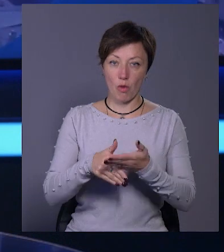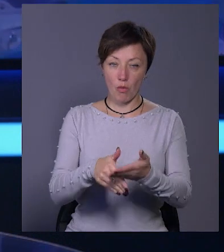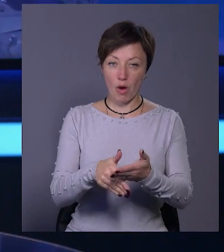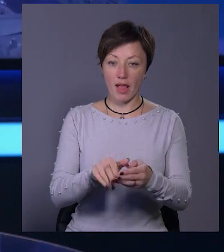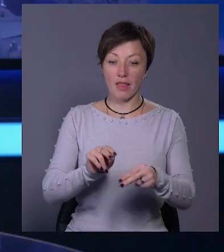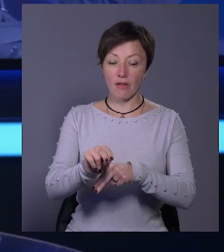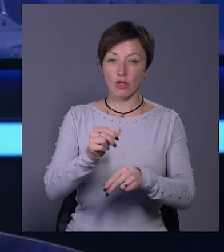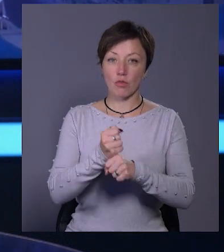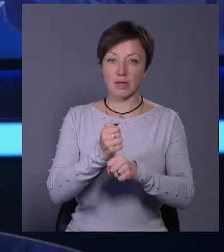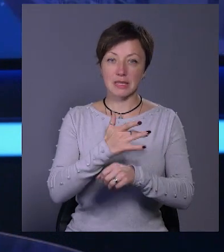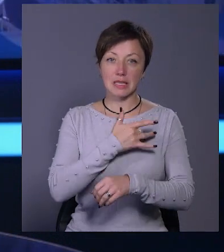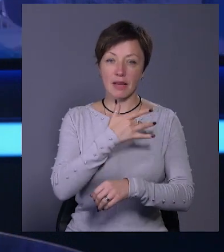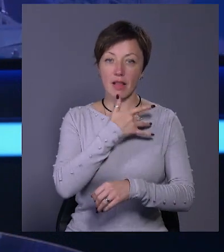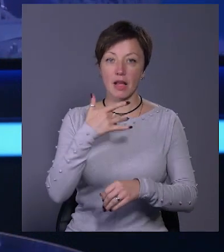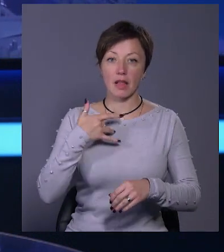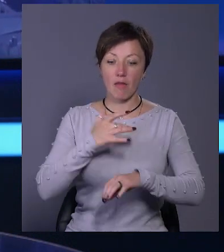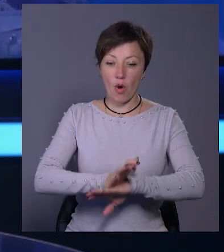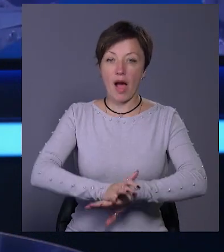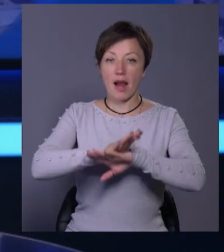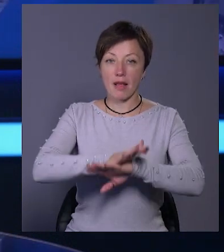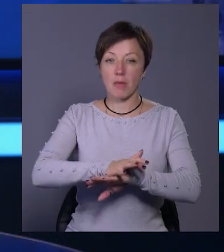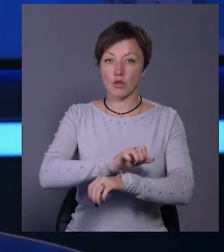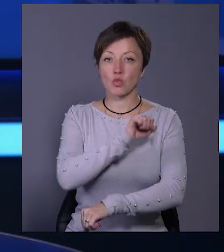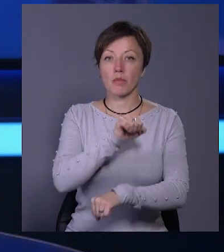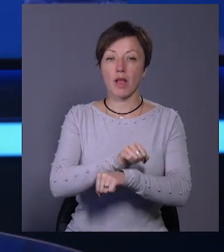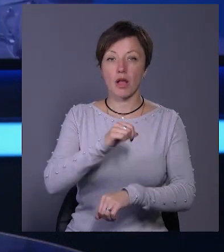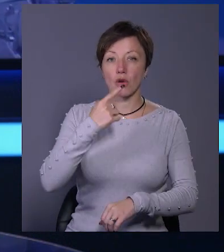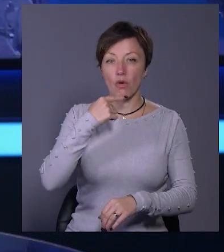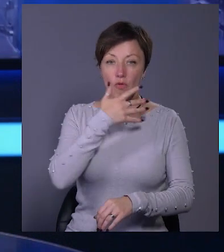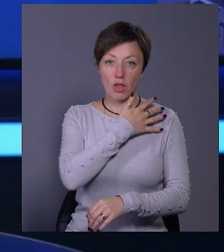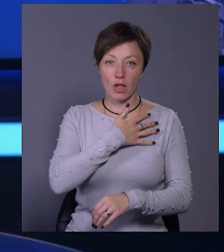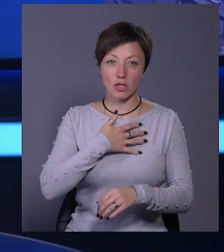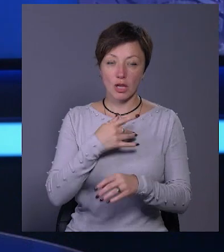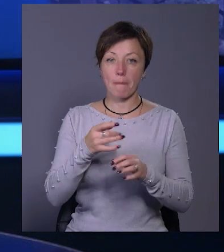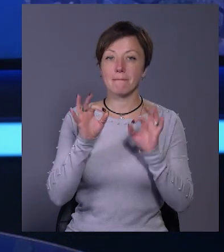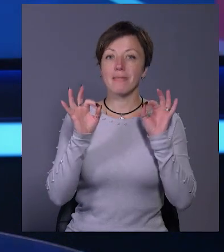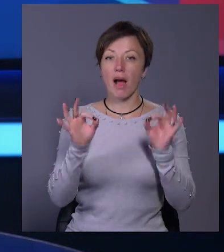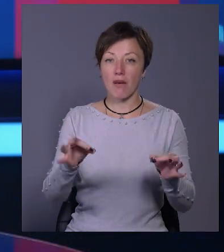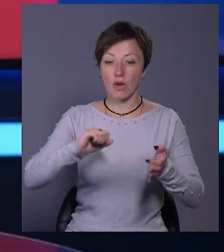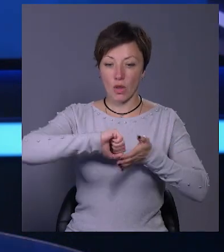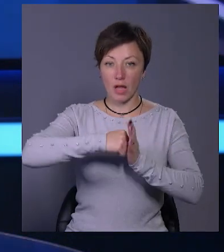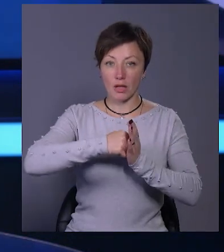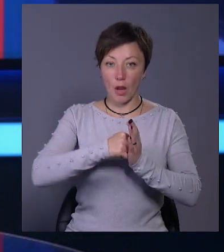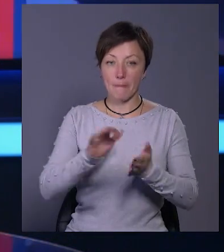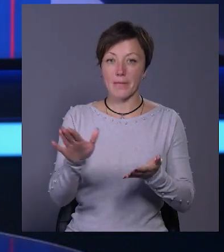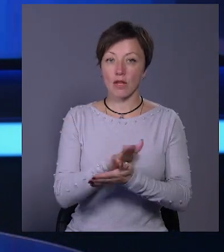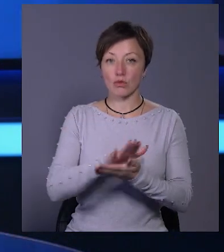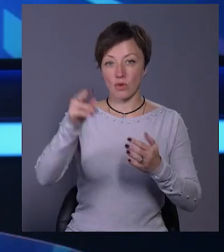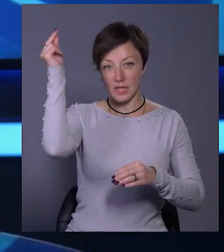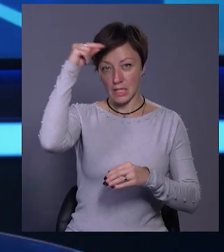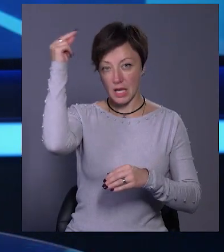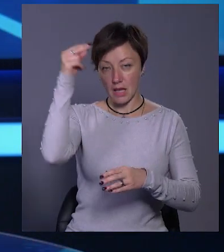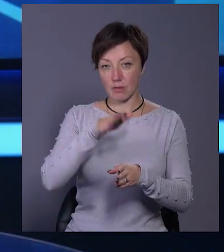Навчають робити серцево-легеневу реанімацію, зупиняти кровотечі, правильно накладати турнікети. Безкоштовні заняття